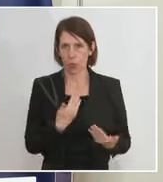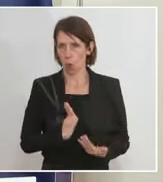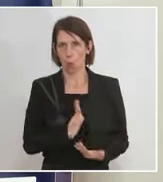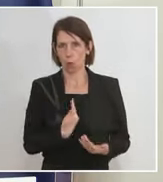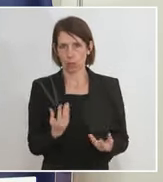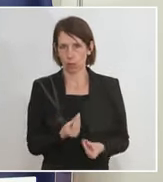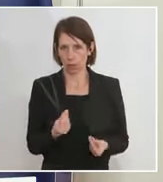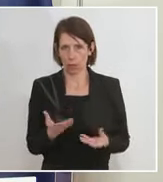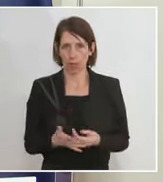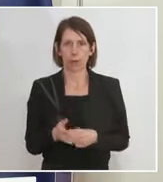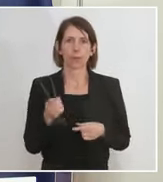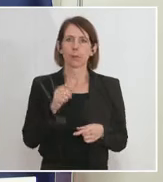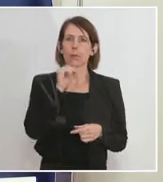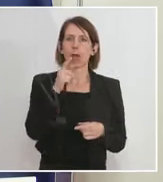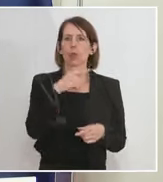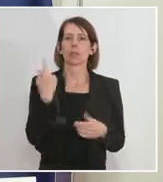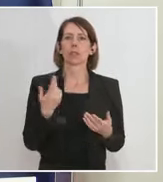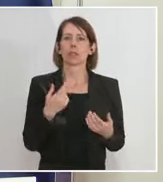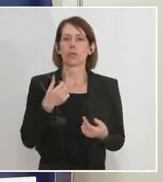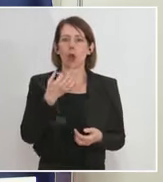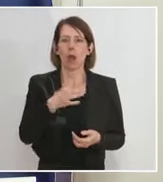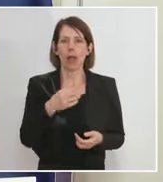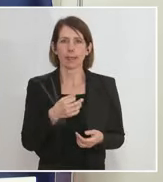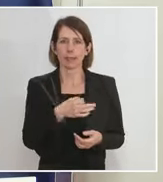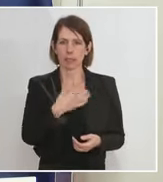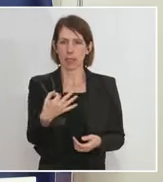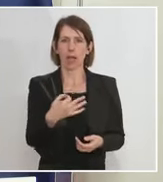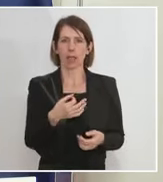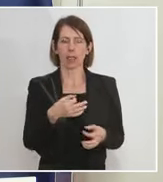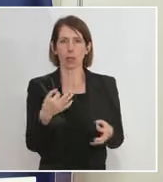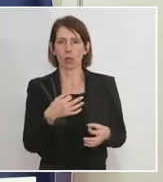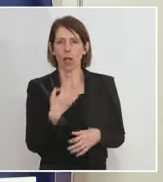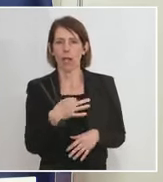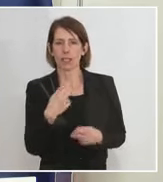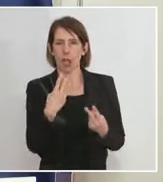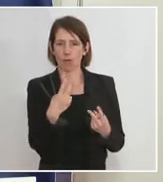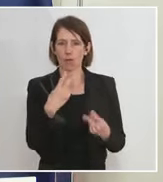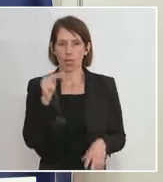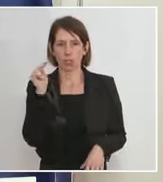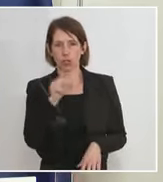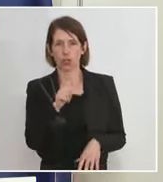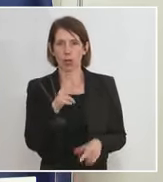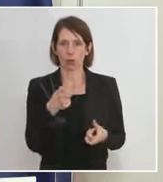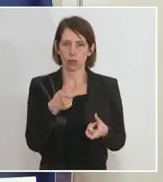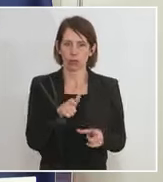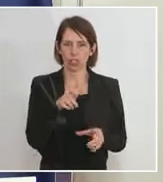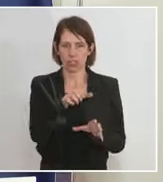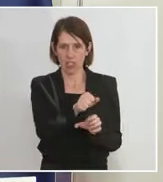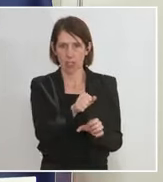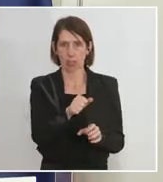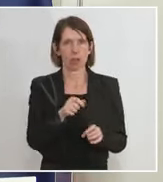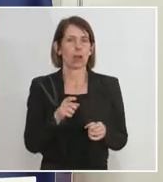wenig sinnvoll ist, auf Einzelwerte, einzelne Tage bei Ansteckungszahlen zu schielen. Genauso, glaube ich, bringt